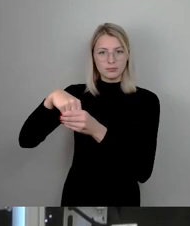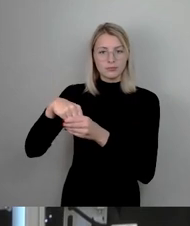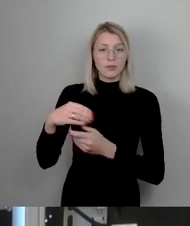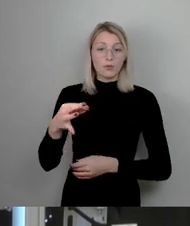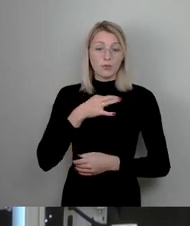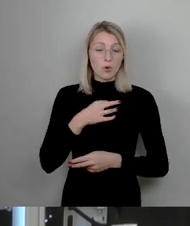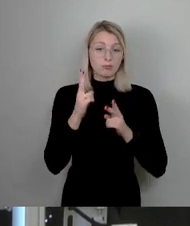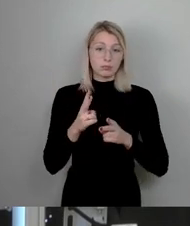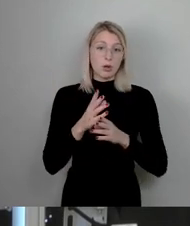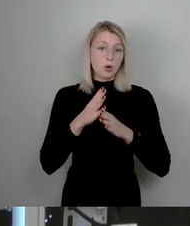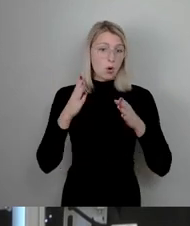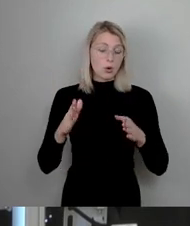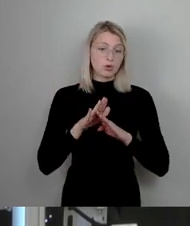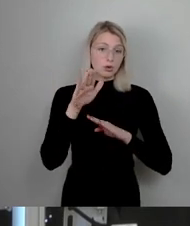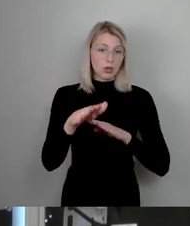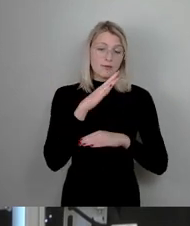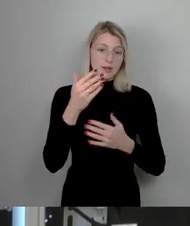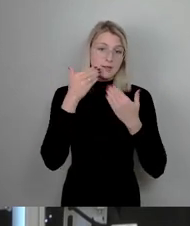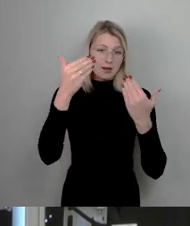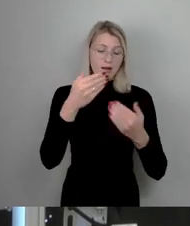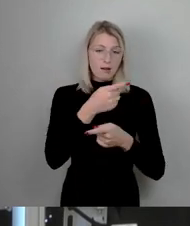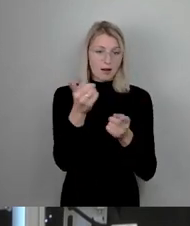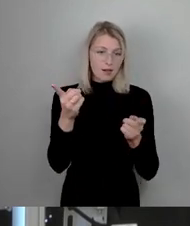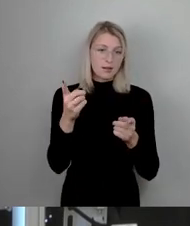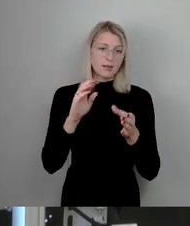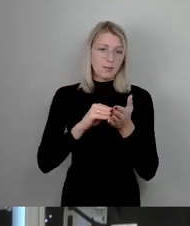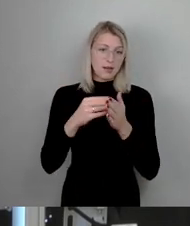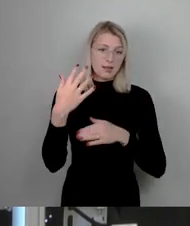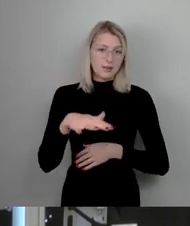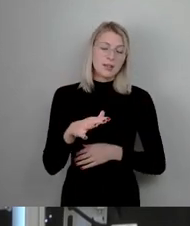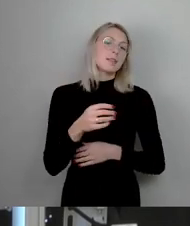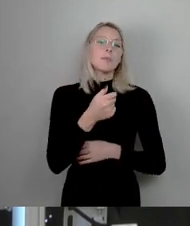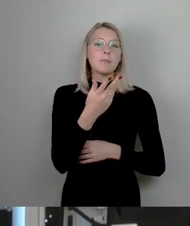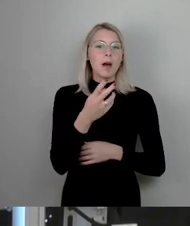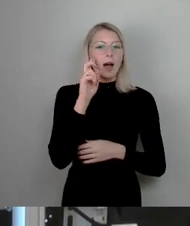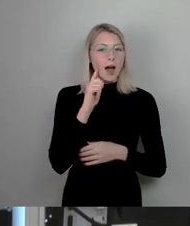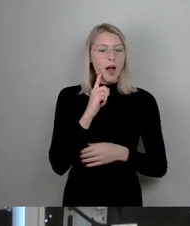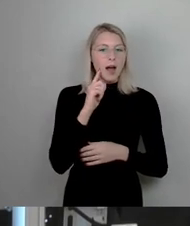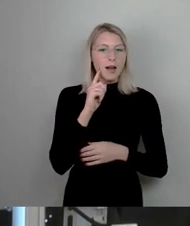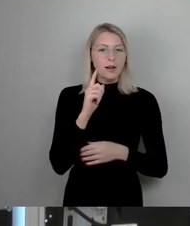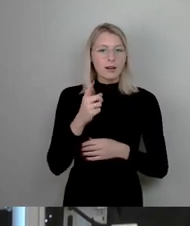Schritt. Herzlichen Dank an alle ein paar aus der alten Riege sehe ich noch.